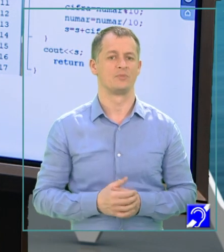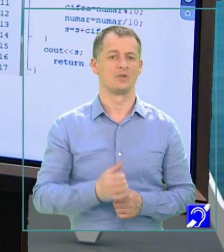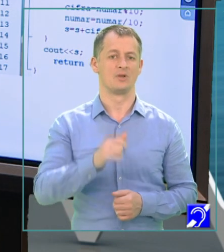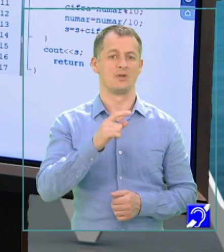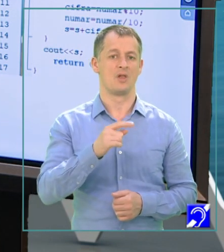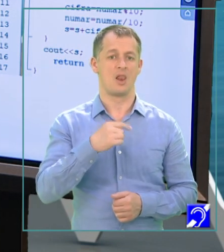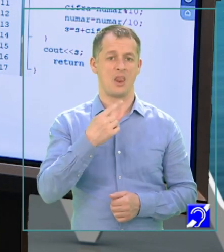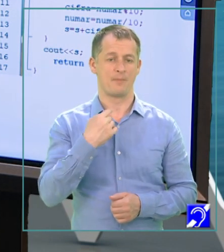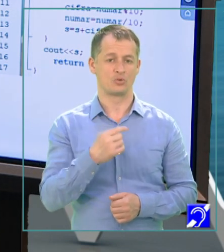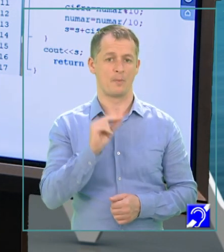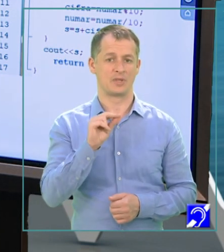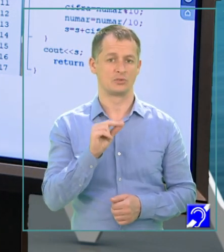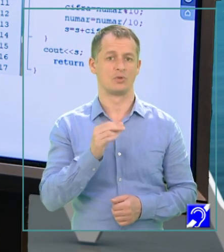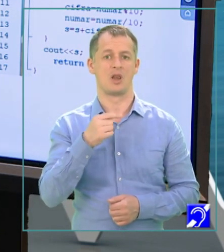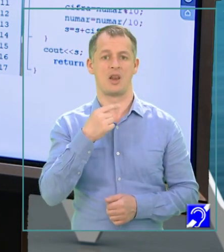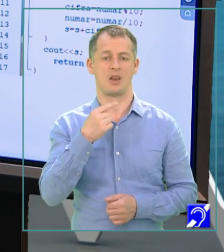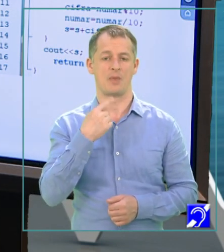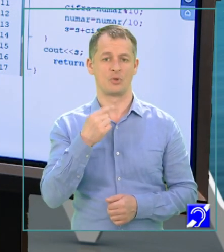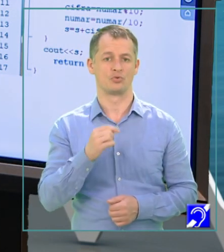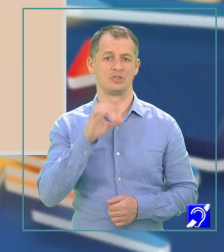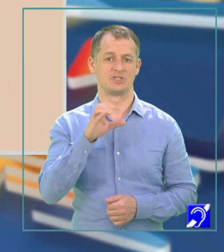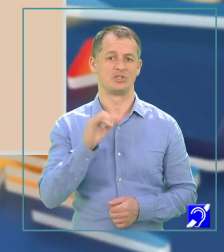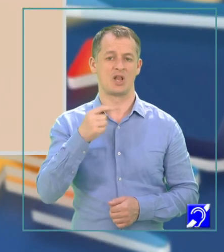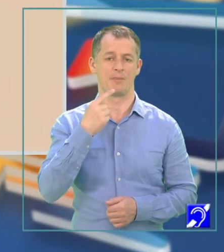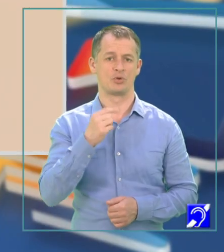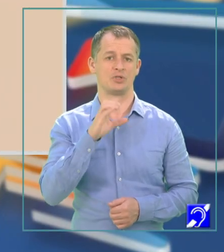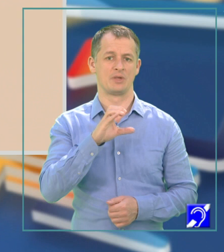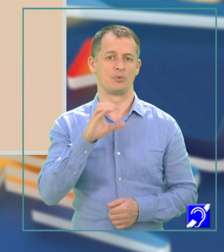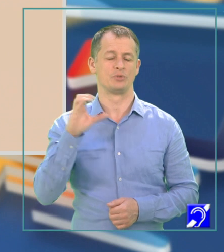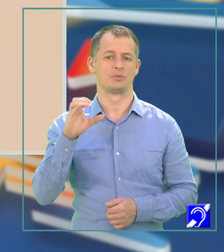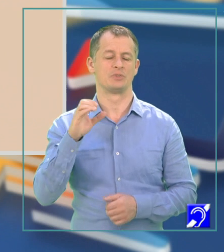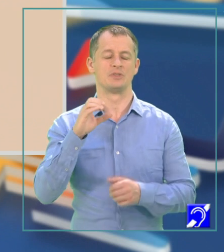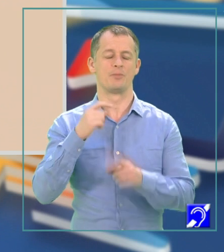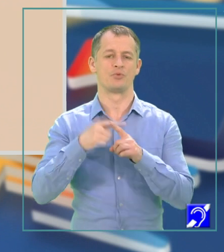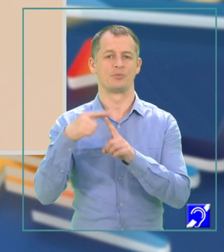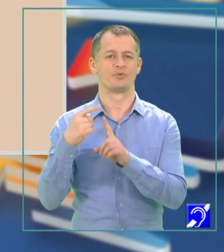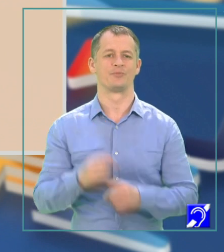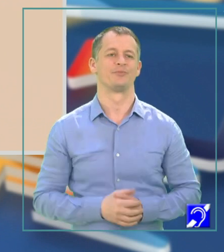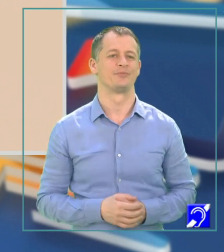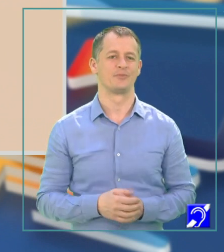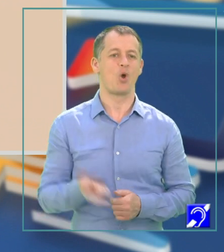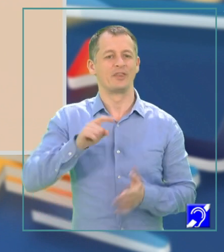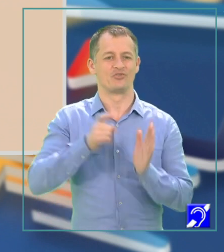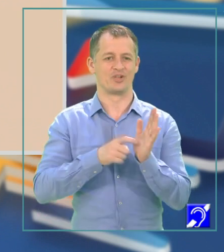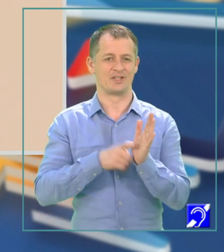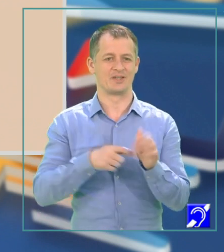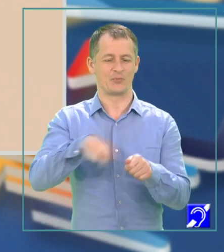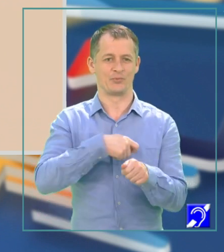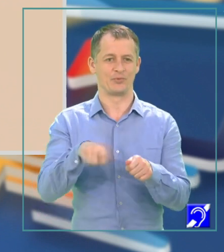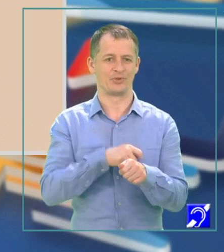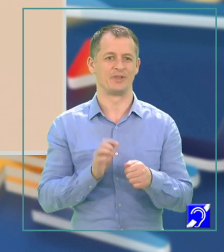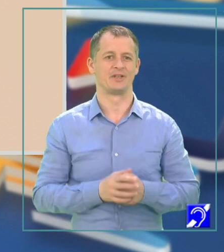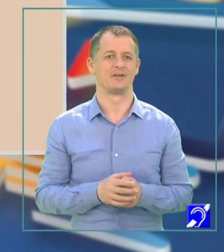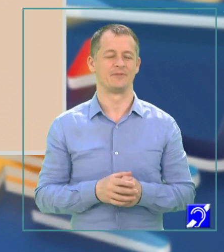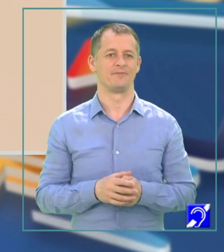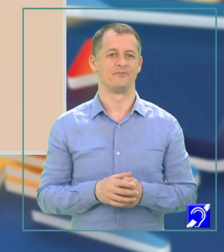Pascal, limbajul Si și limbajul Si++. O altă cerință în care doar modificăm o cerință din